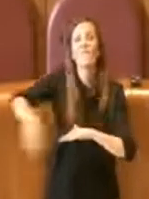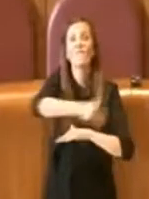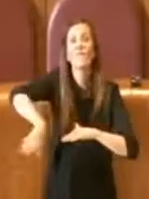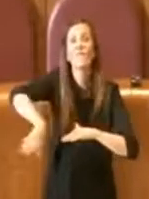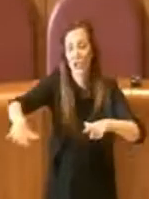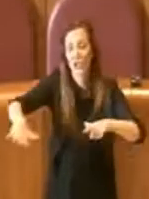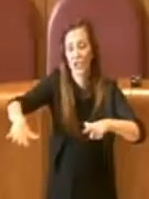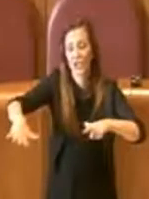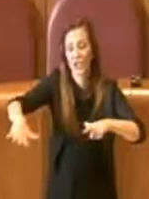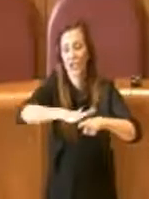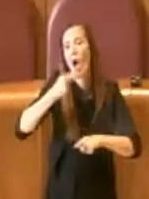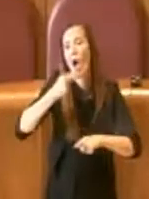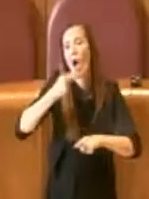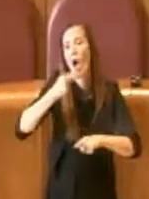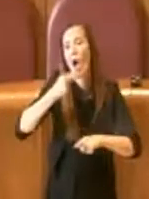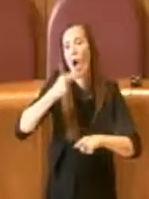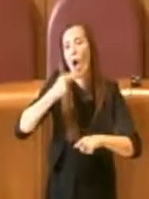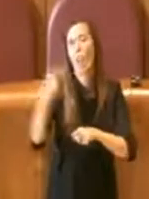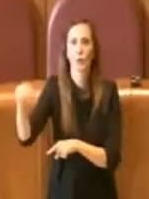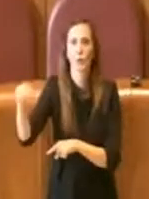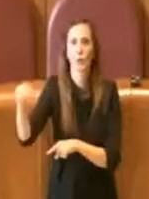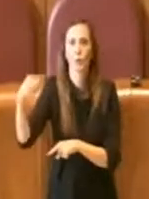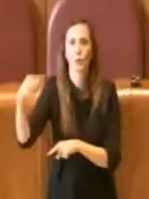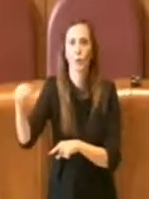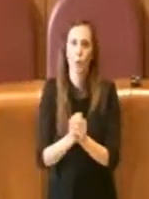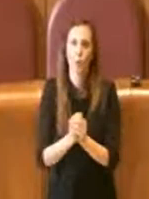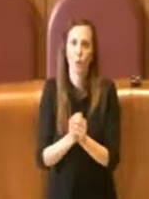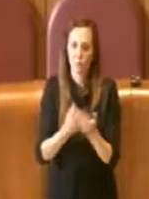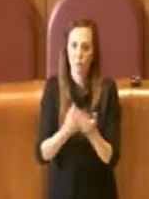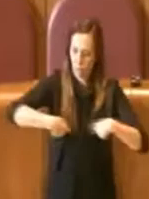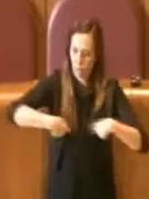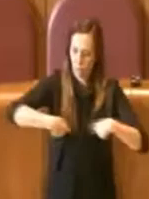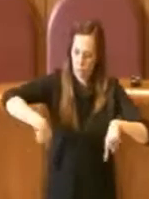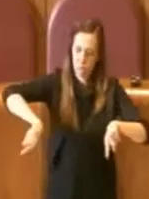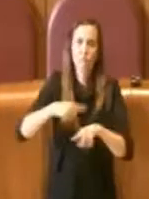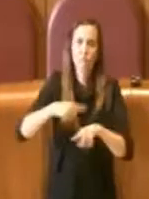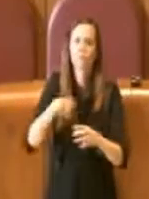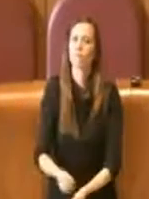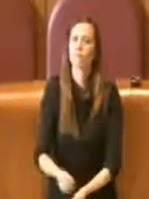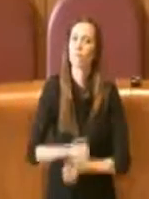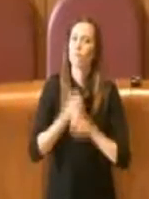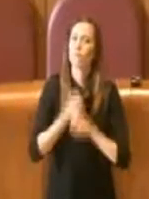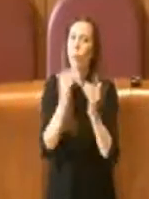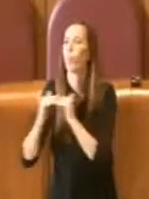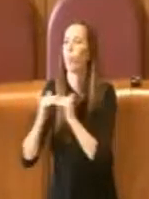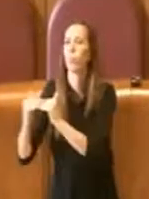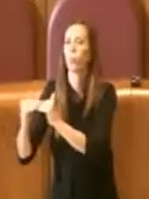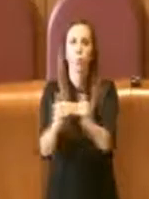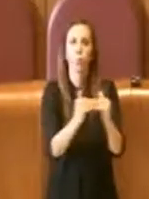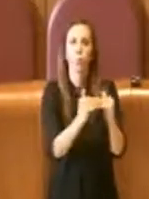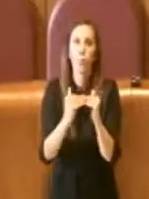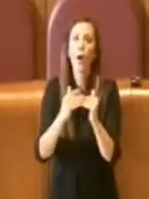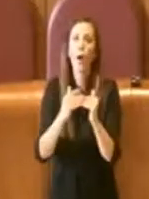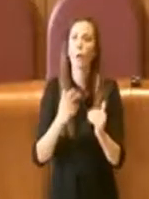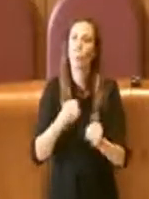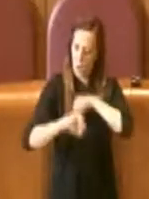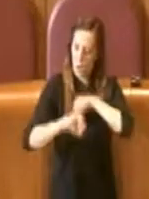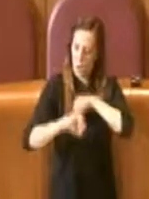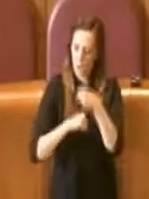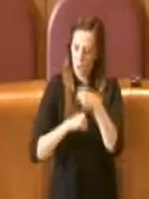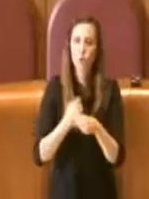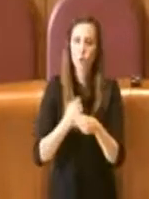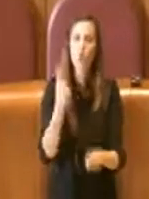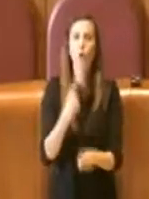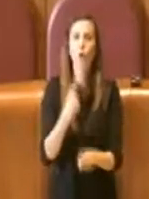L'Assemblea Capitolina oggi esprimerà convintamente e all'unanimità queste volontà. Lo reputiamo un gesto dovuto per un